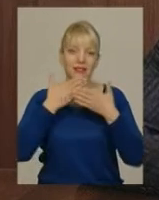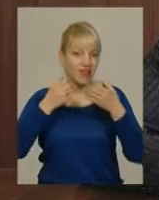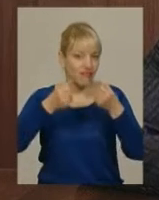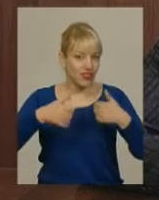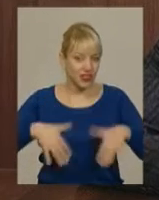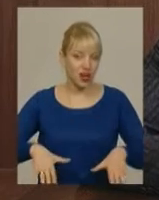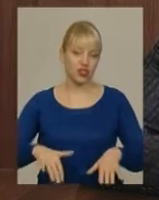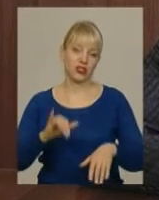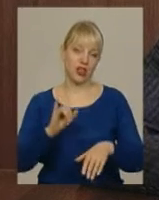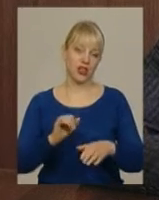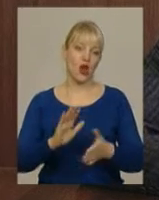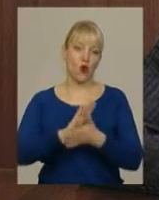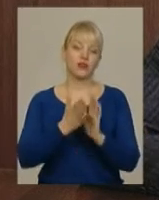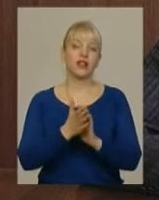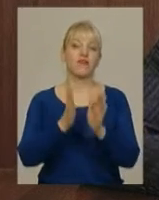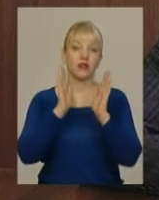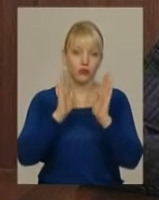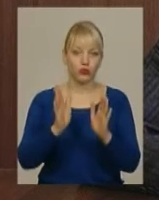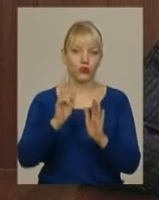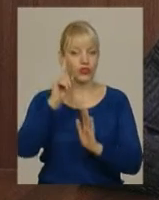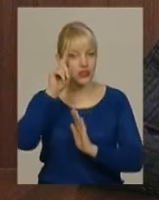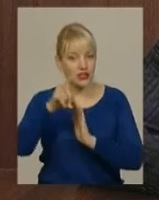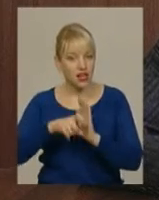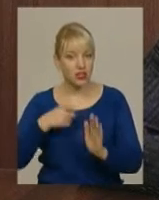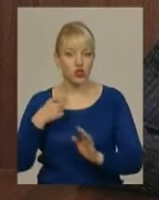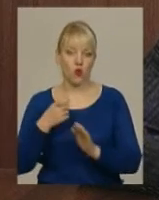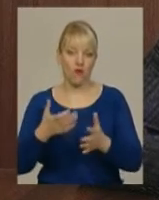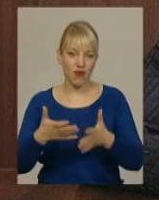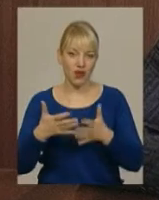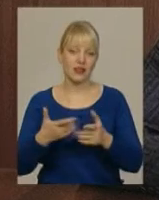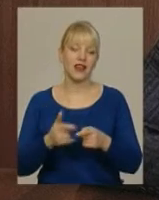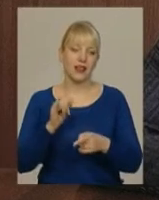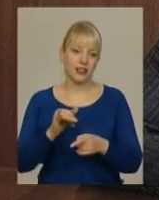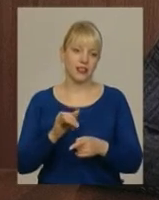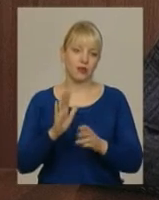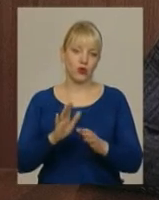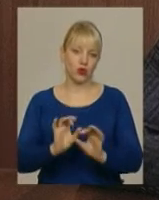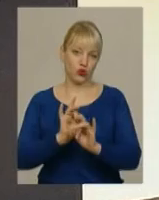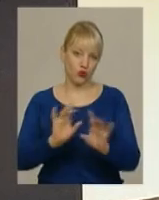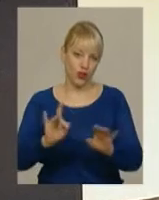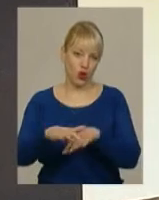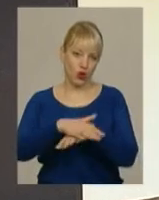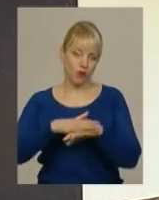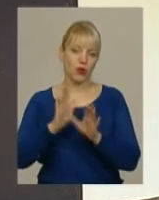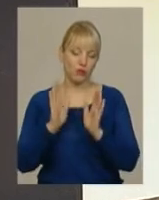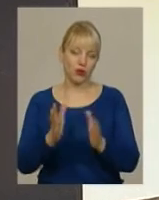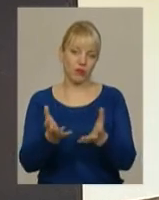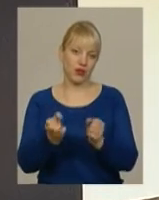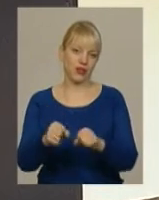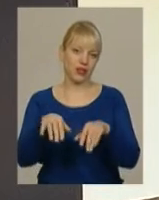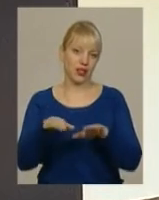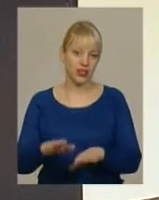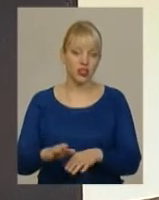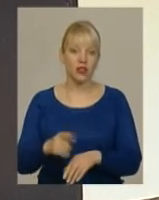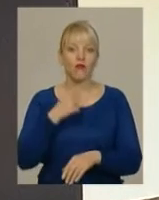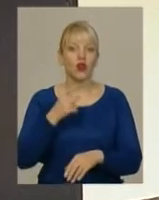обставини будуть з'ясовані і доведені громадськості після того, як буде прийнято рішення. І додав, кримінальну справу